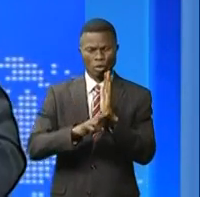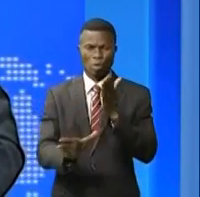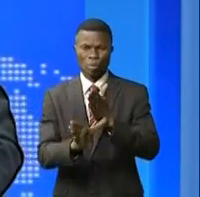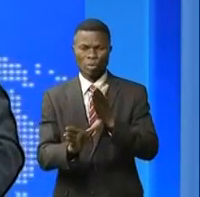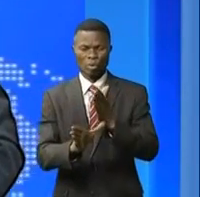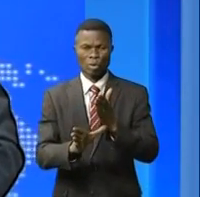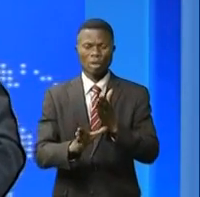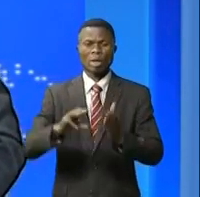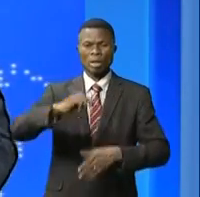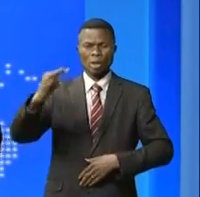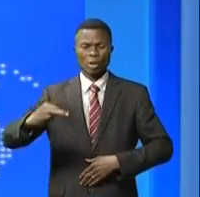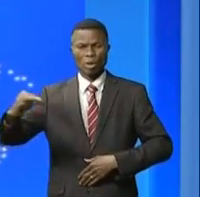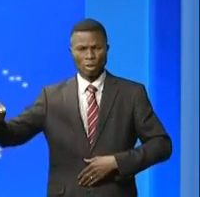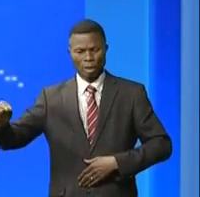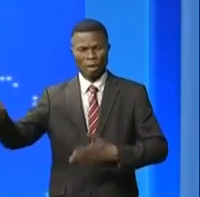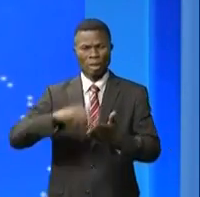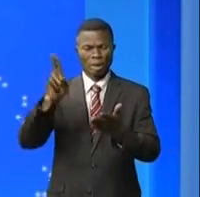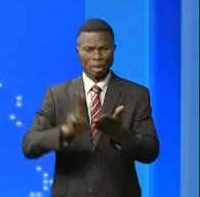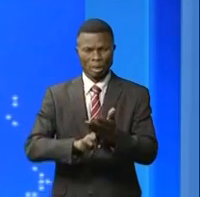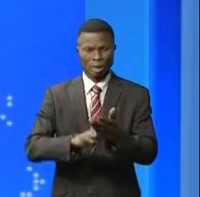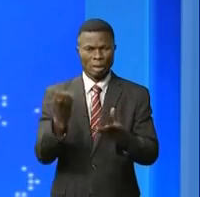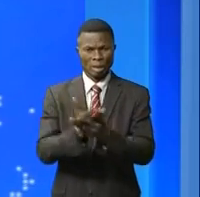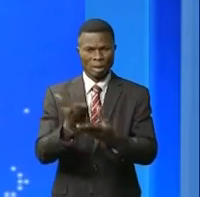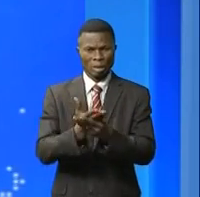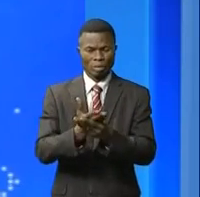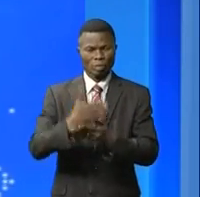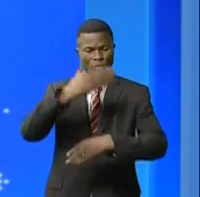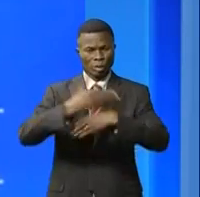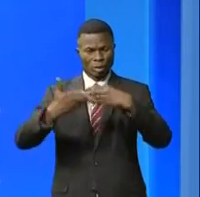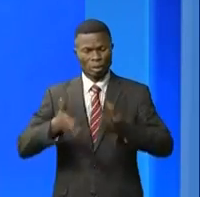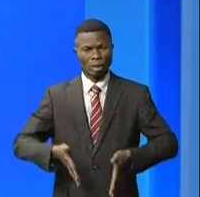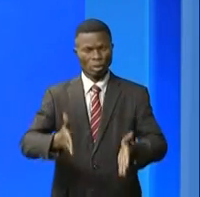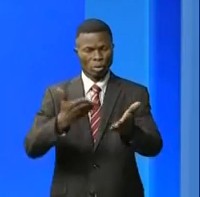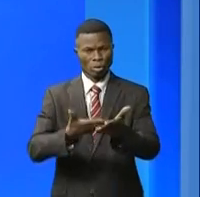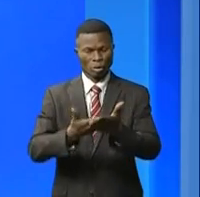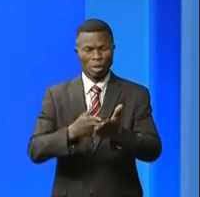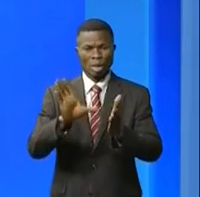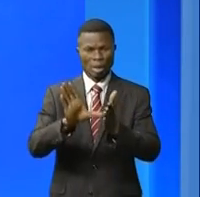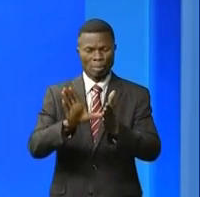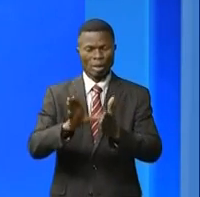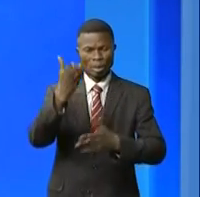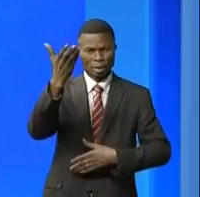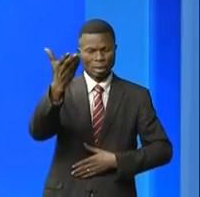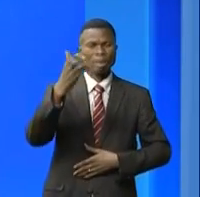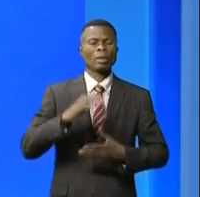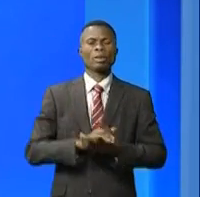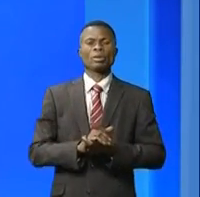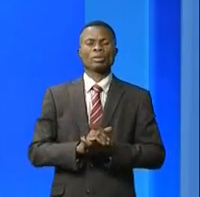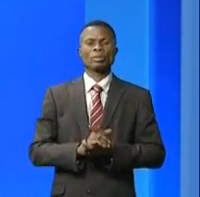intérim du maniema qui a également signé un contrat sur les infrastructures routières commentaire redépendant